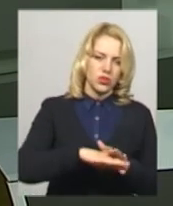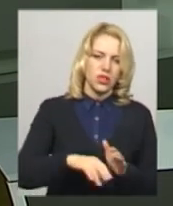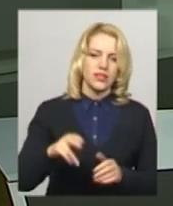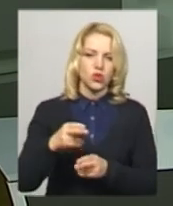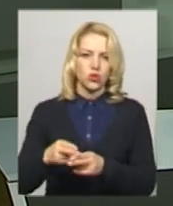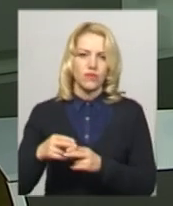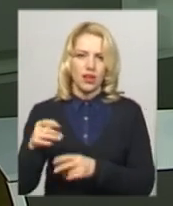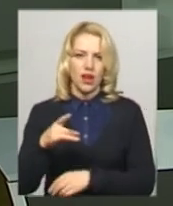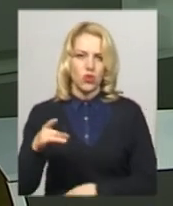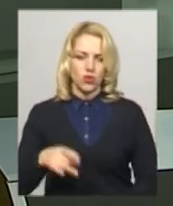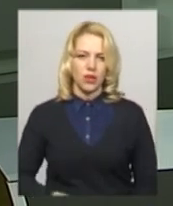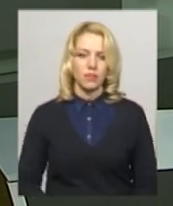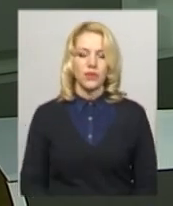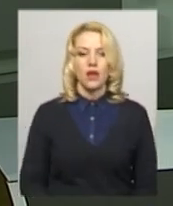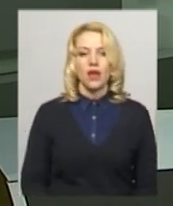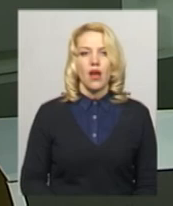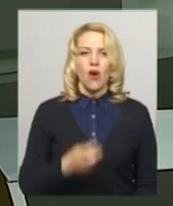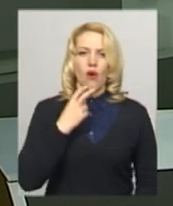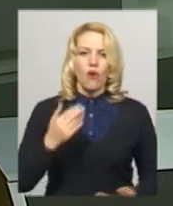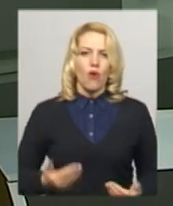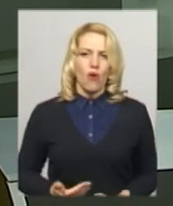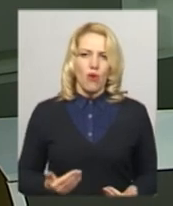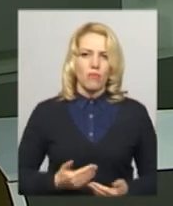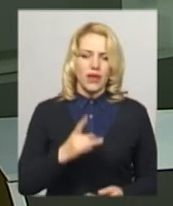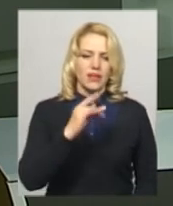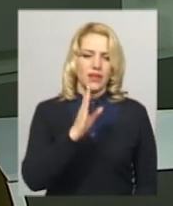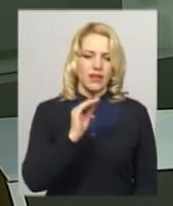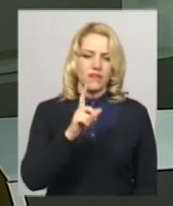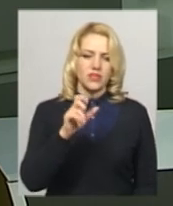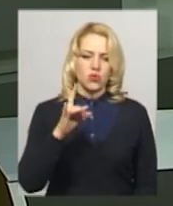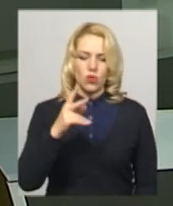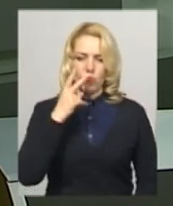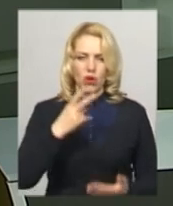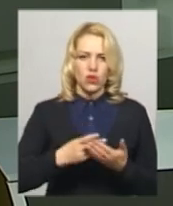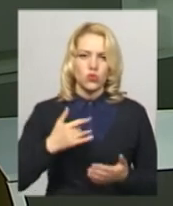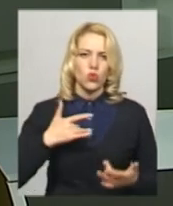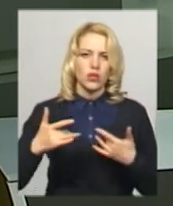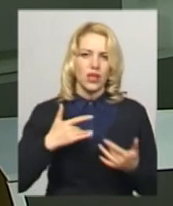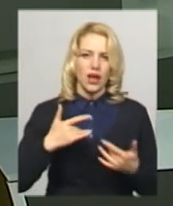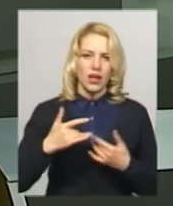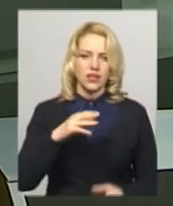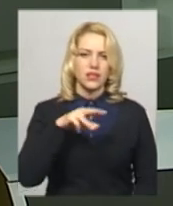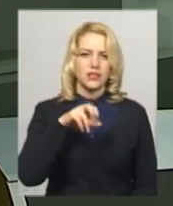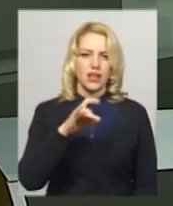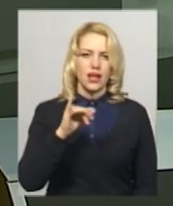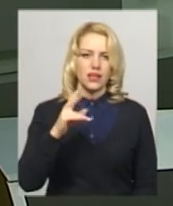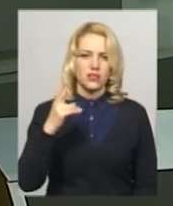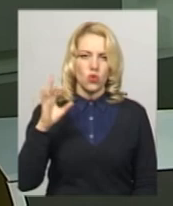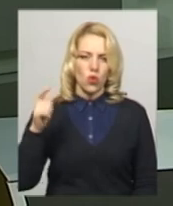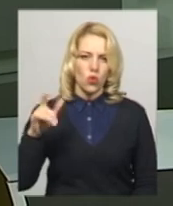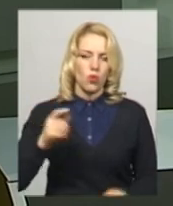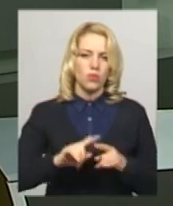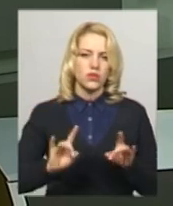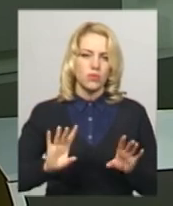Комедію «Ревізор» Миколи Гоголя в перекладі Остапа Вишні покажуть в обласному муздрам-театрі імені Михайла Старицького. Про це повідомує